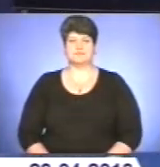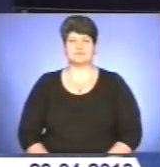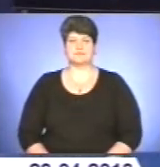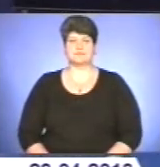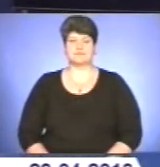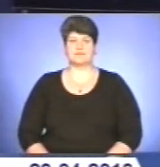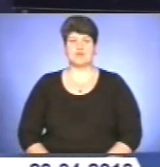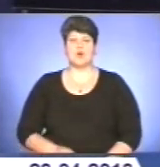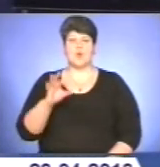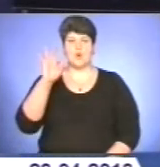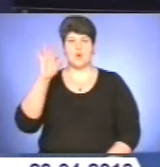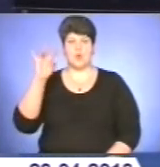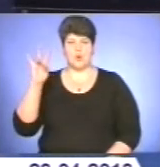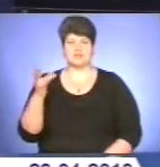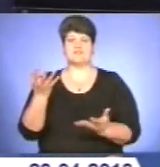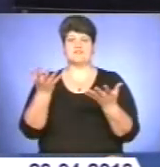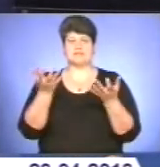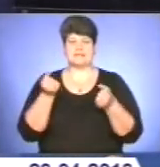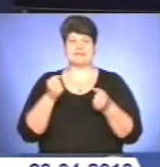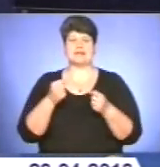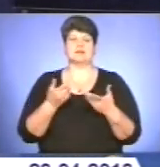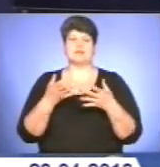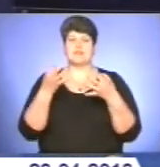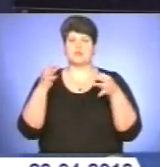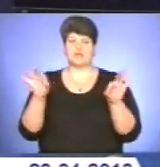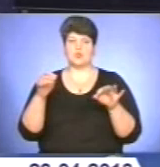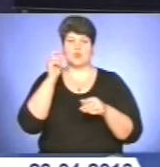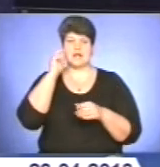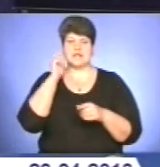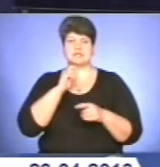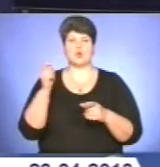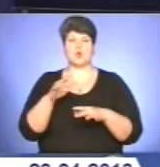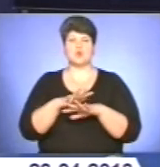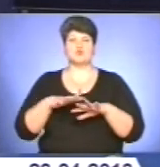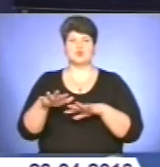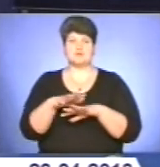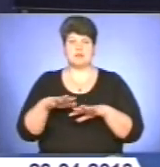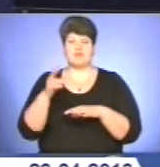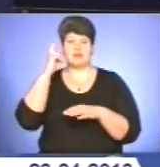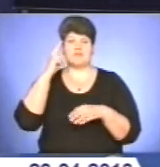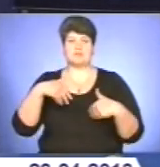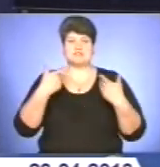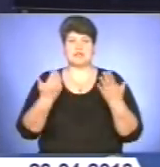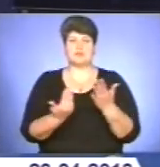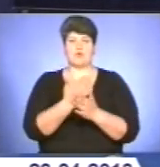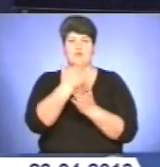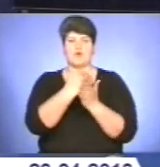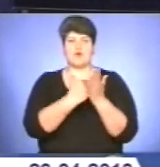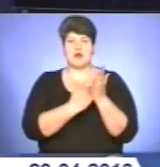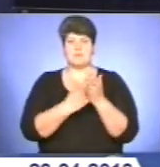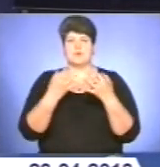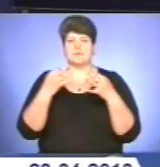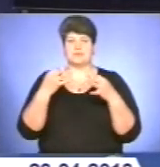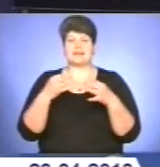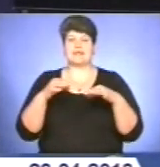В ООН взялися за демократизацію українського суспільства. У Києві представили нову програму «Демократизація права людини